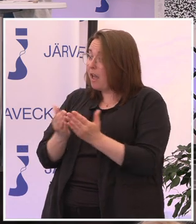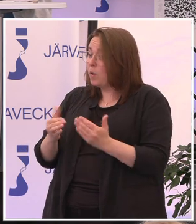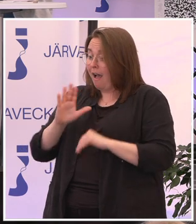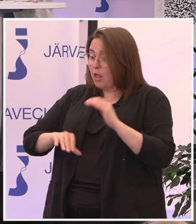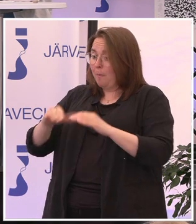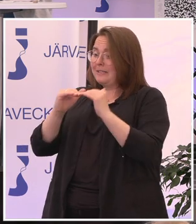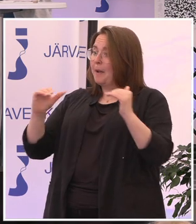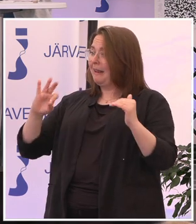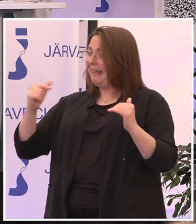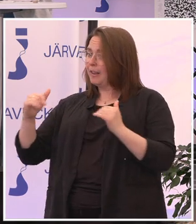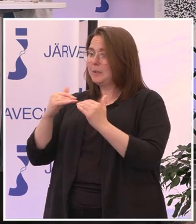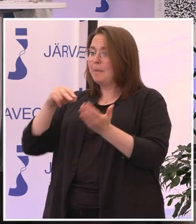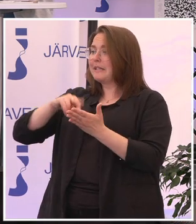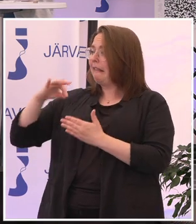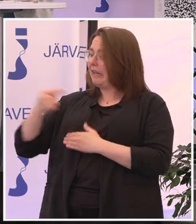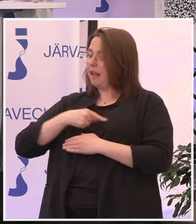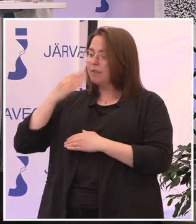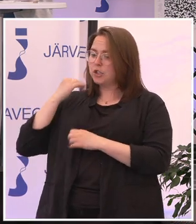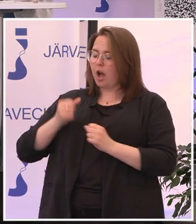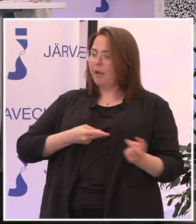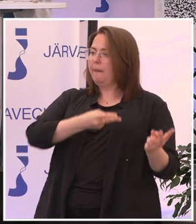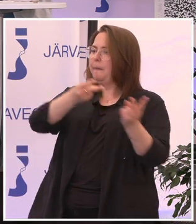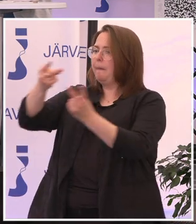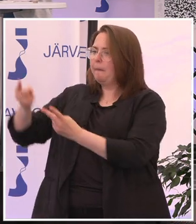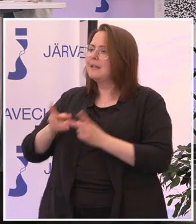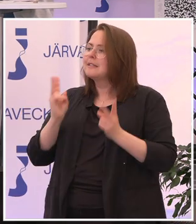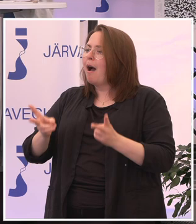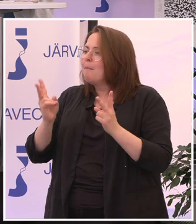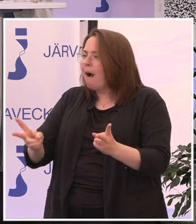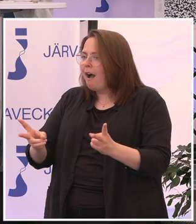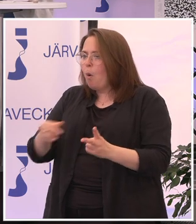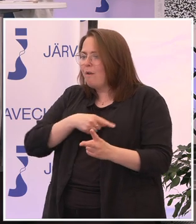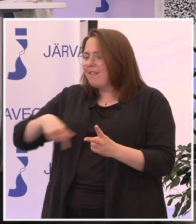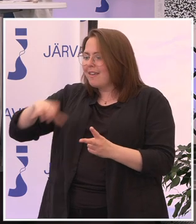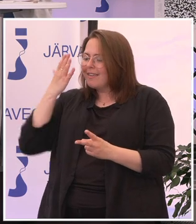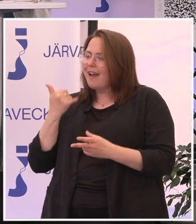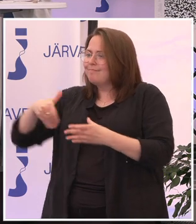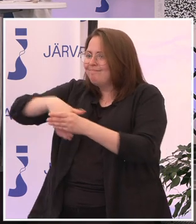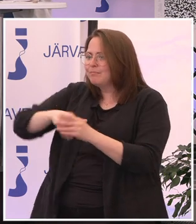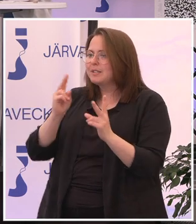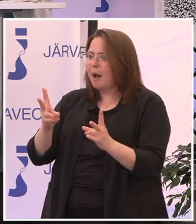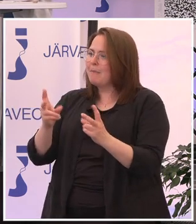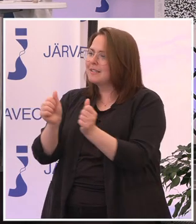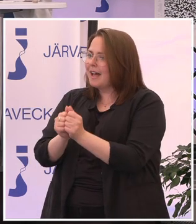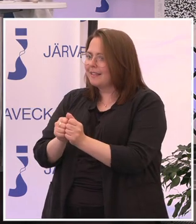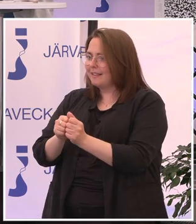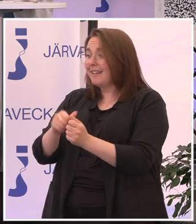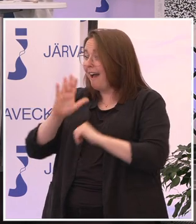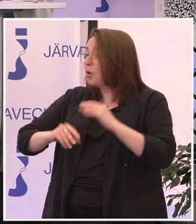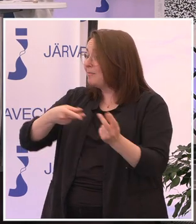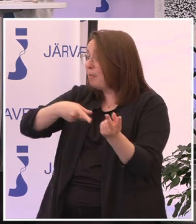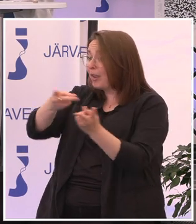jämlikhet och jämställdhet, att vi någonstans ska vara lika och delaktiga ur ett demokratiskt perspektiv i denna